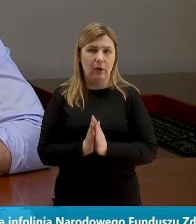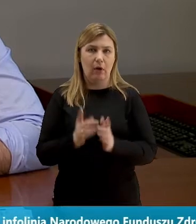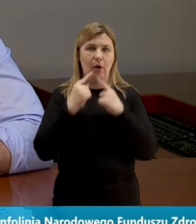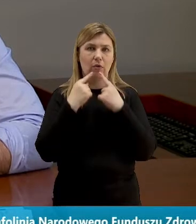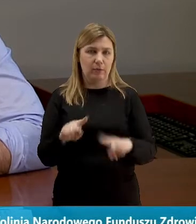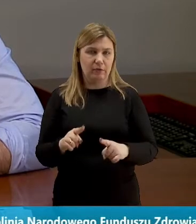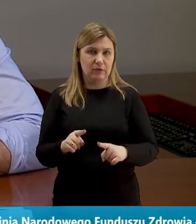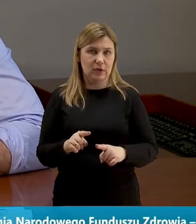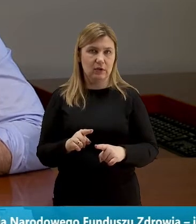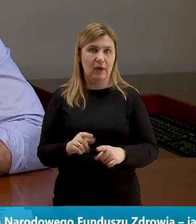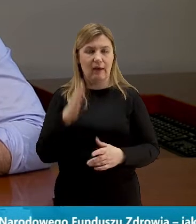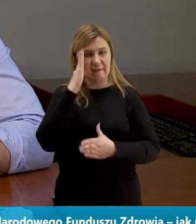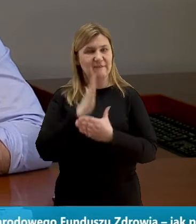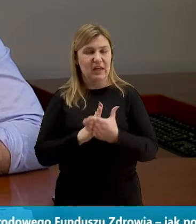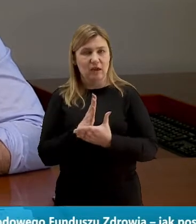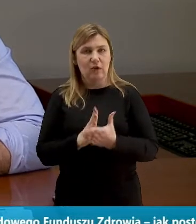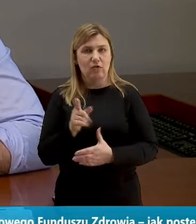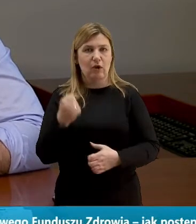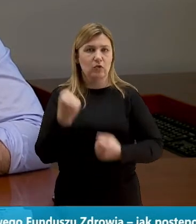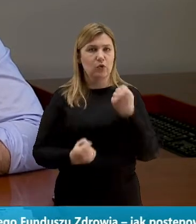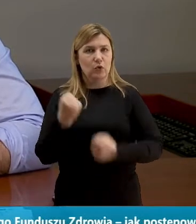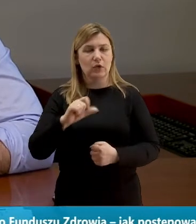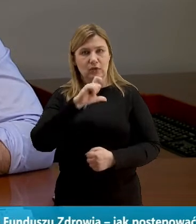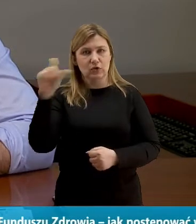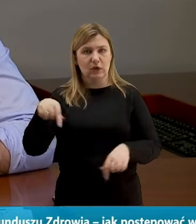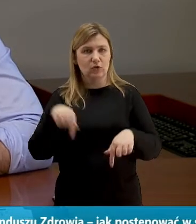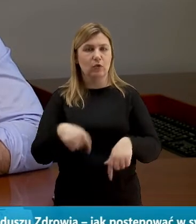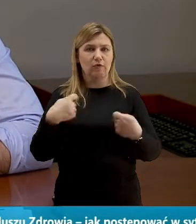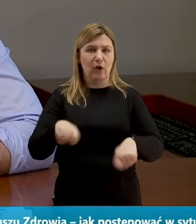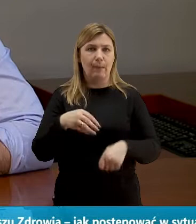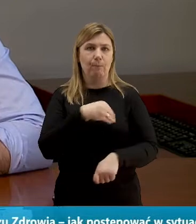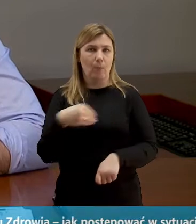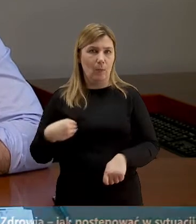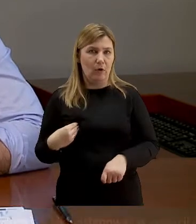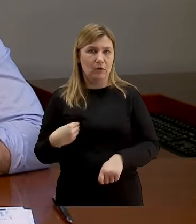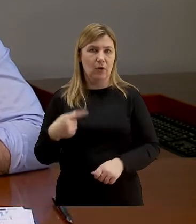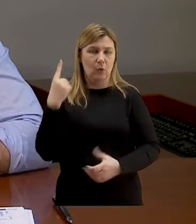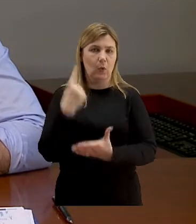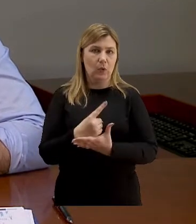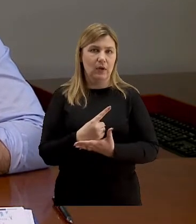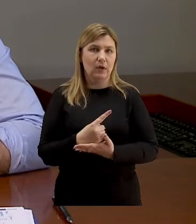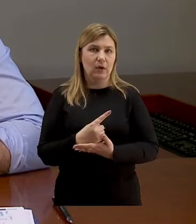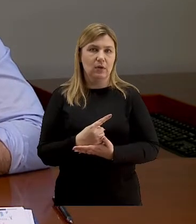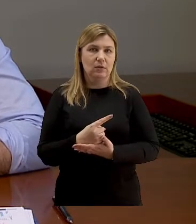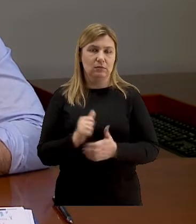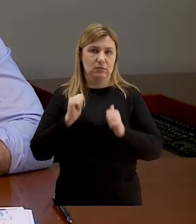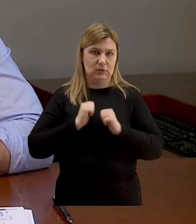wierzę że ten trudny czas tutaj w Szczecinie i w Polsce uda nam się spokojnie